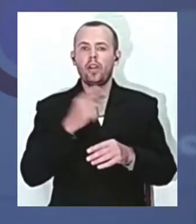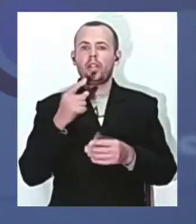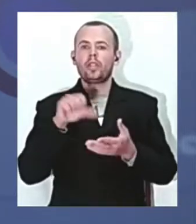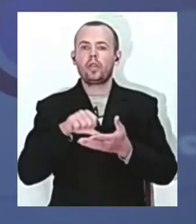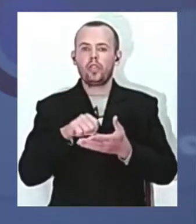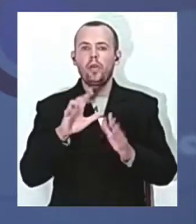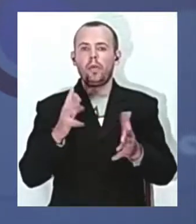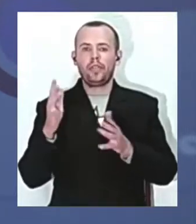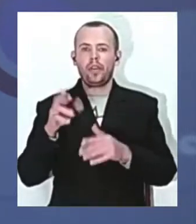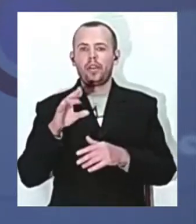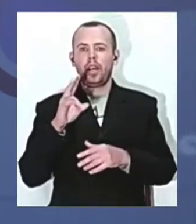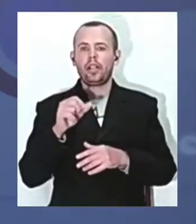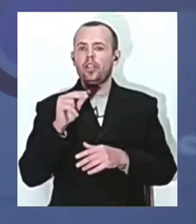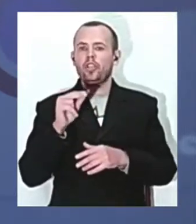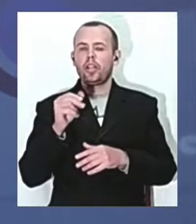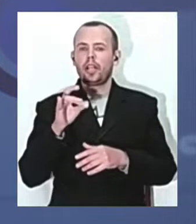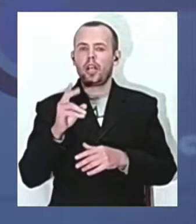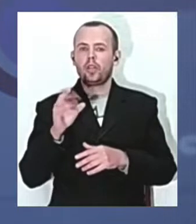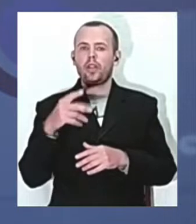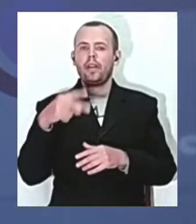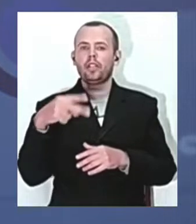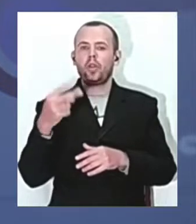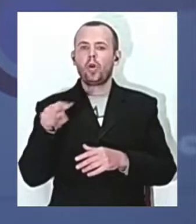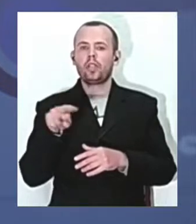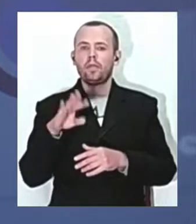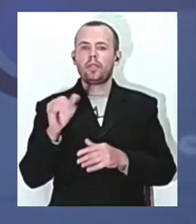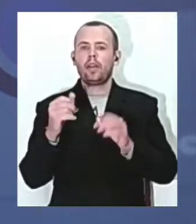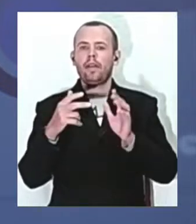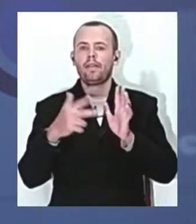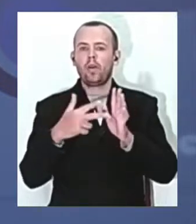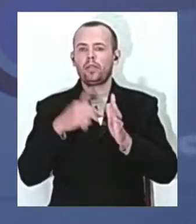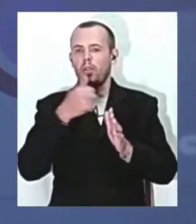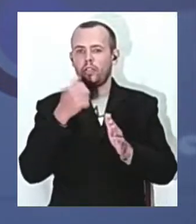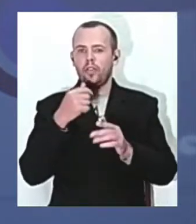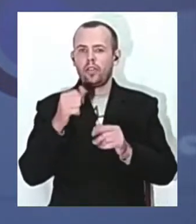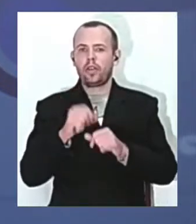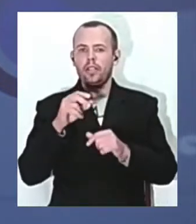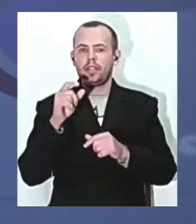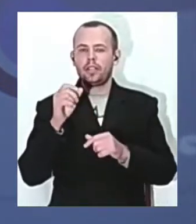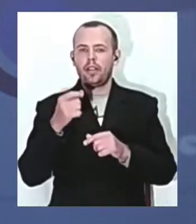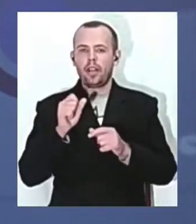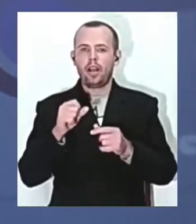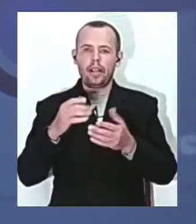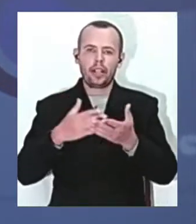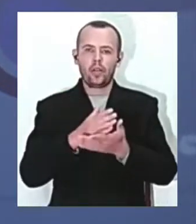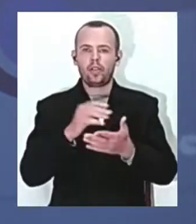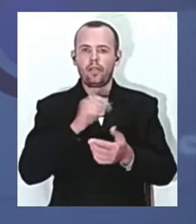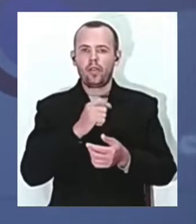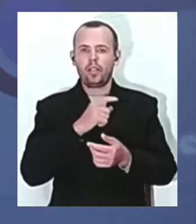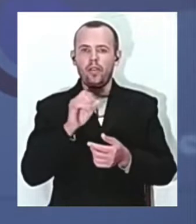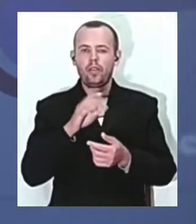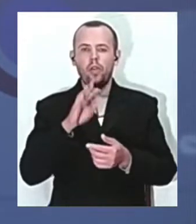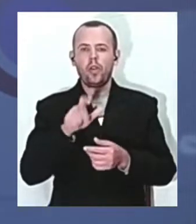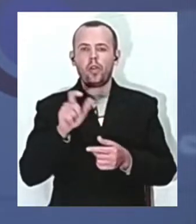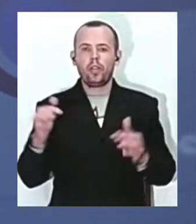Тітаренко. 22 листопада – восьма річниця з першої акції за євроінтеграцію в Одесі. Тоді люди зібралися на Думській